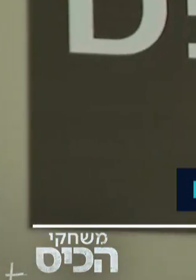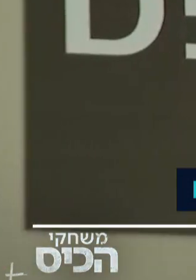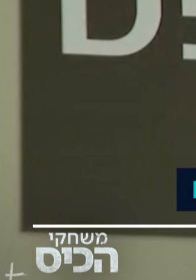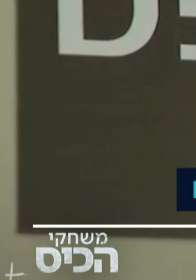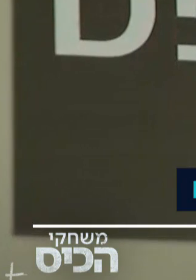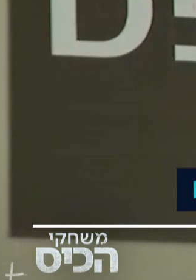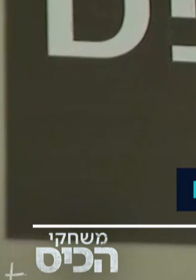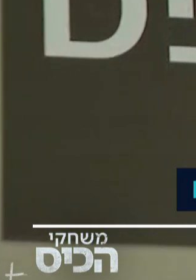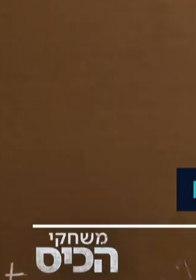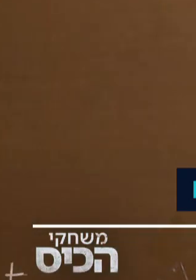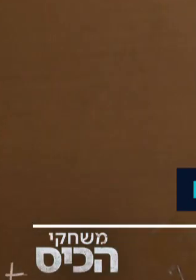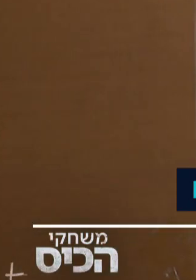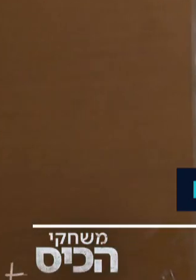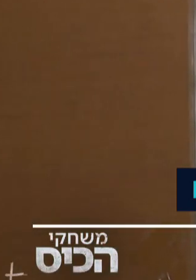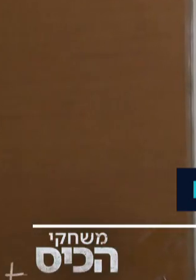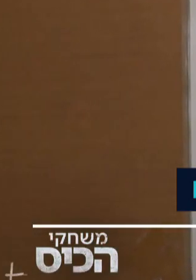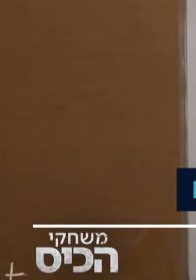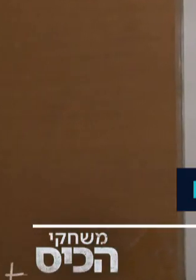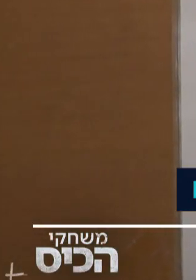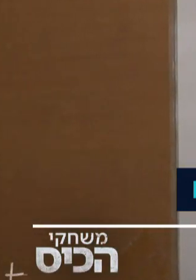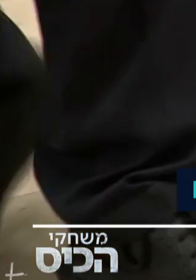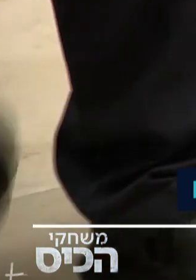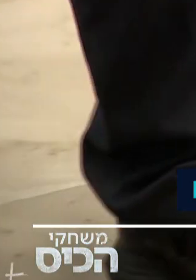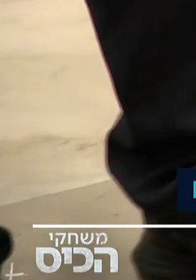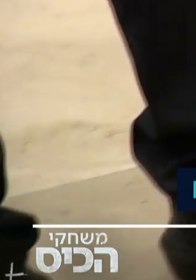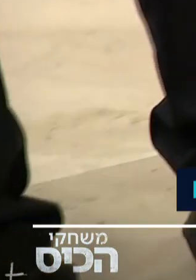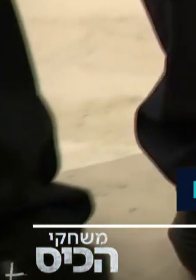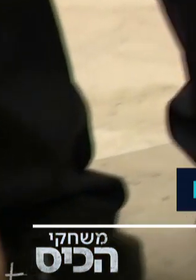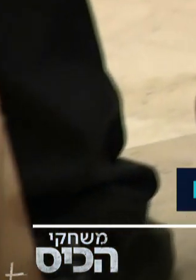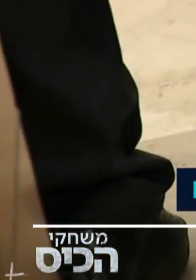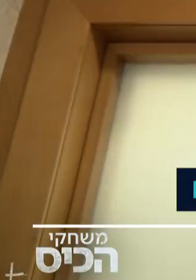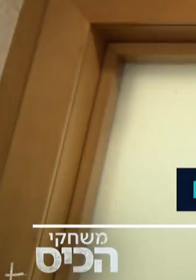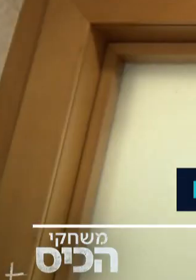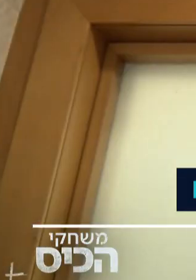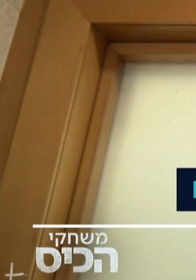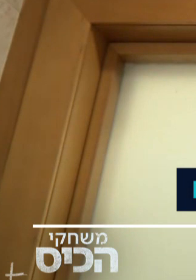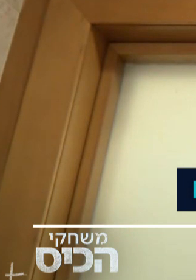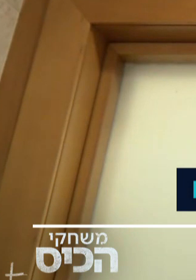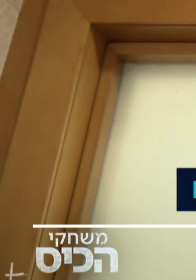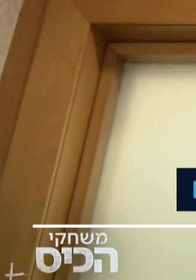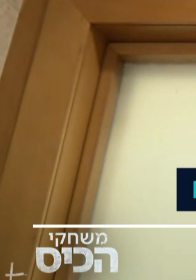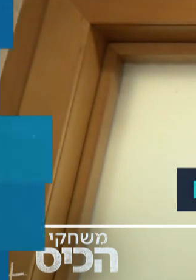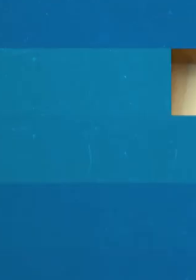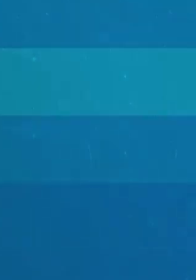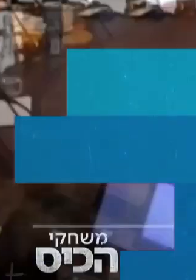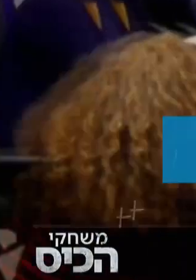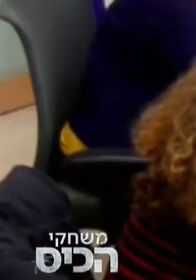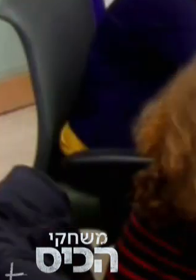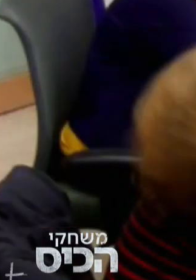ברשויות אכיפת החוק, ואין להם ספק שבתום החקירה תתברר האמת, והנושא הסתיים בלא חלום.